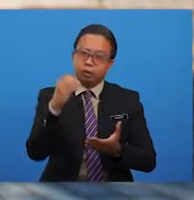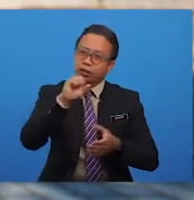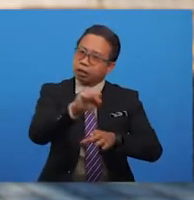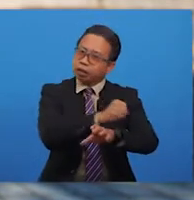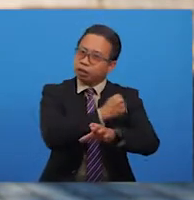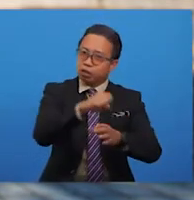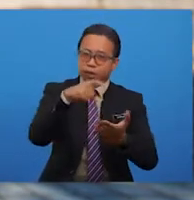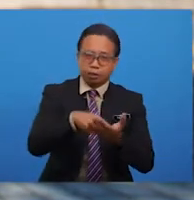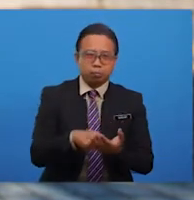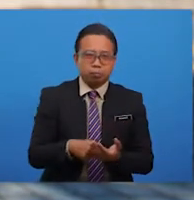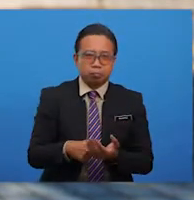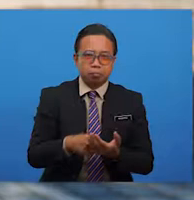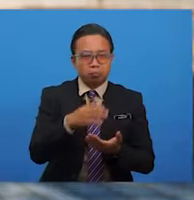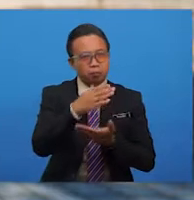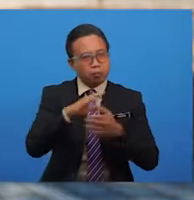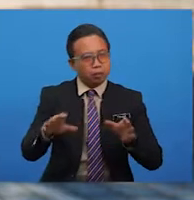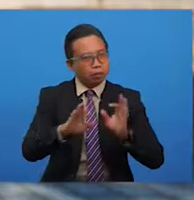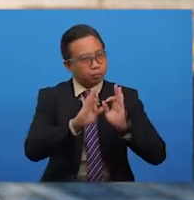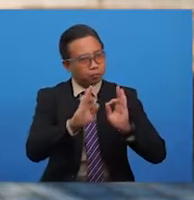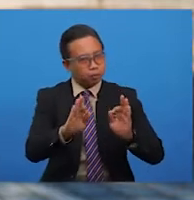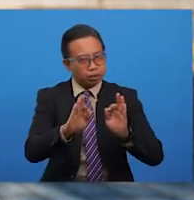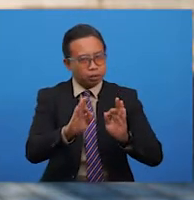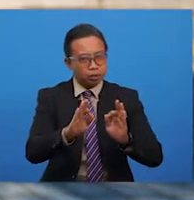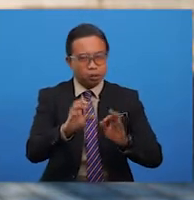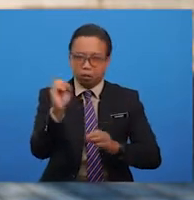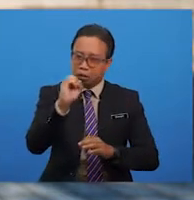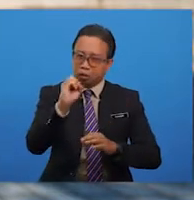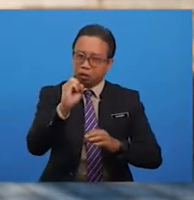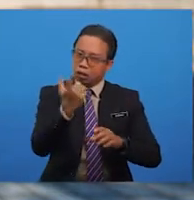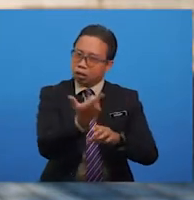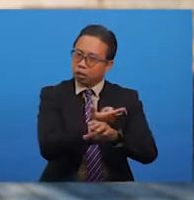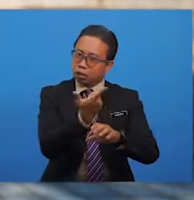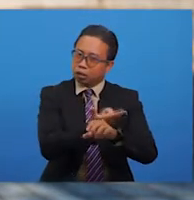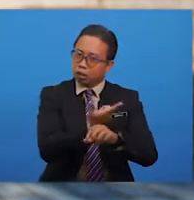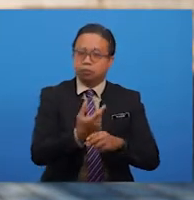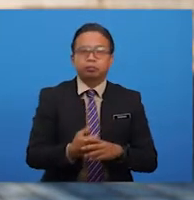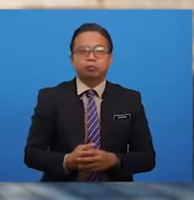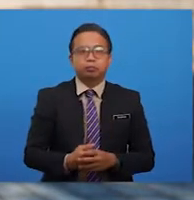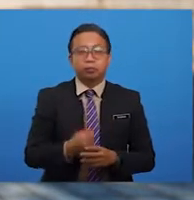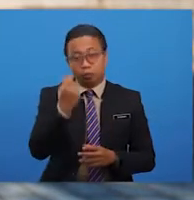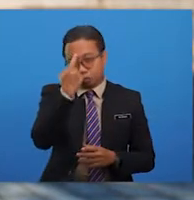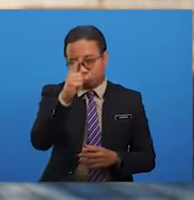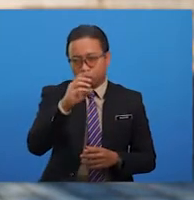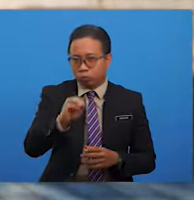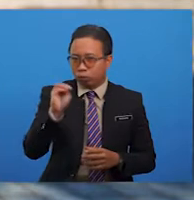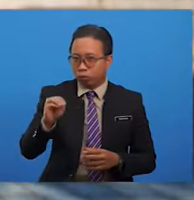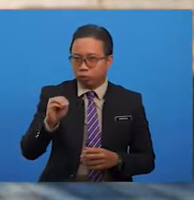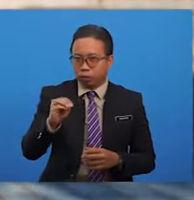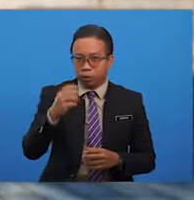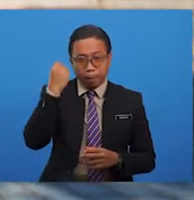perang ini. Tidak sempurna rasanya pembelajaran ini tanpa latihan pengukuhan bagi memantapkan kefahaman murid.